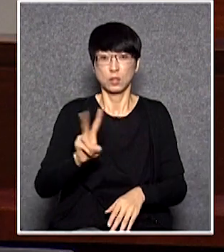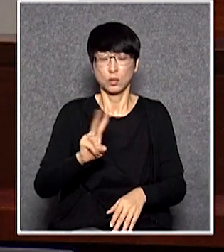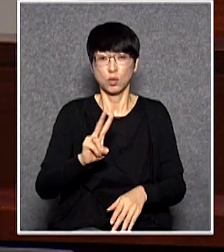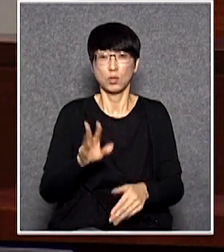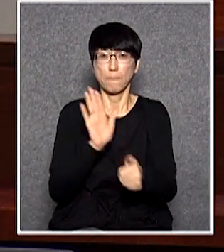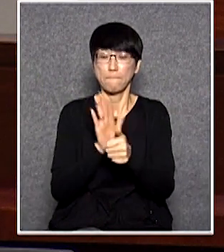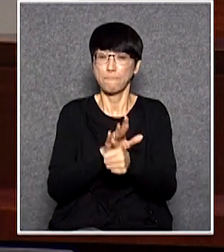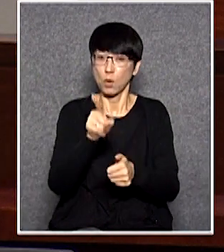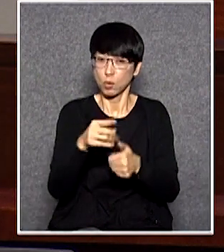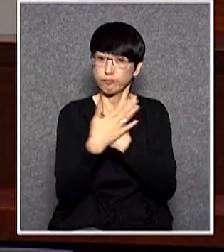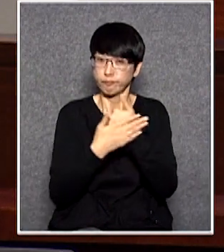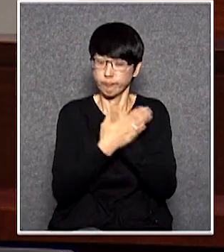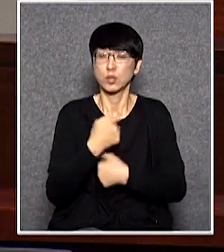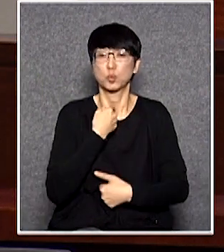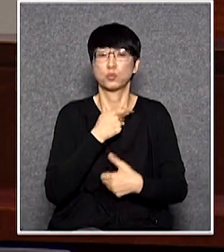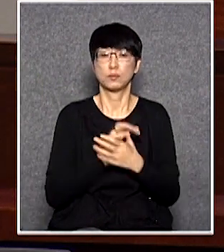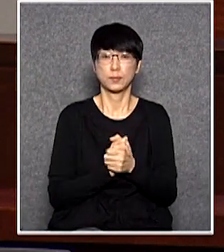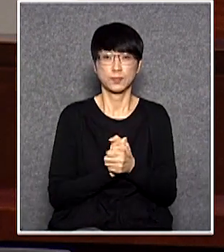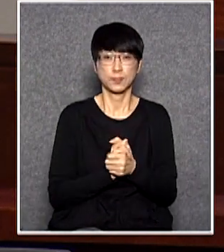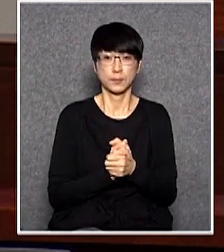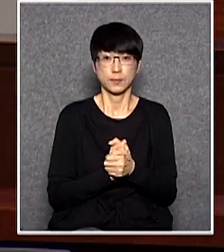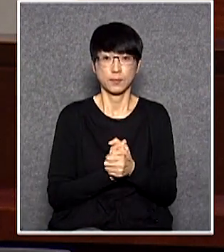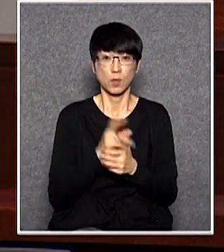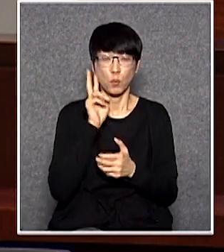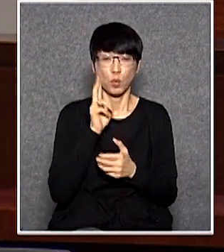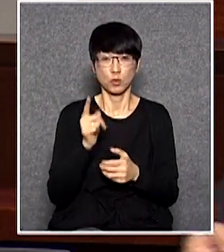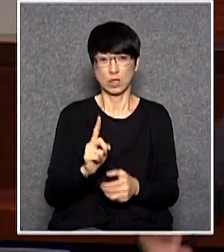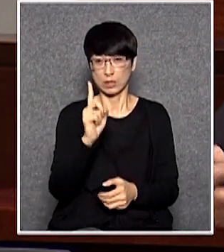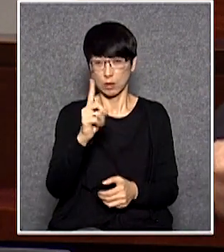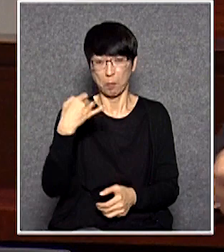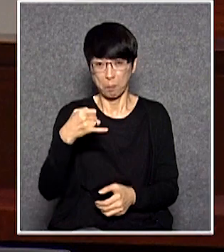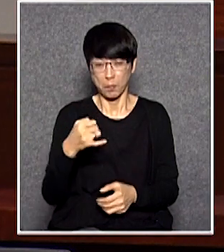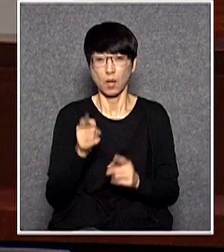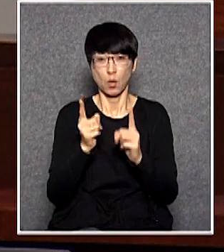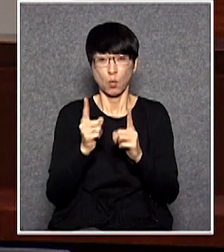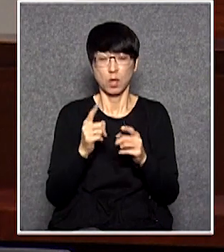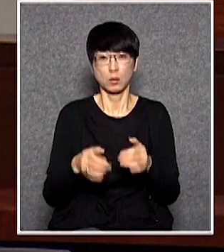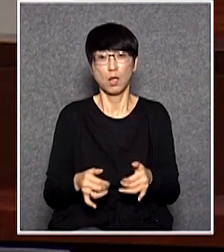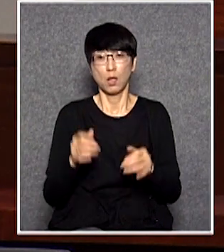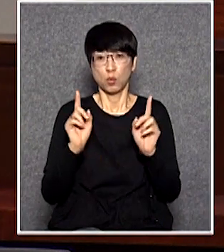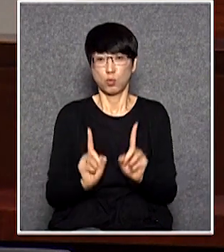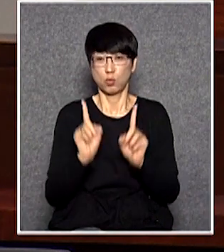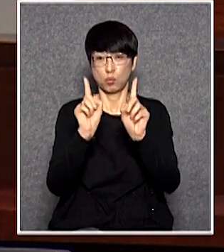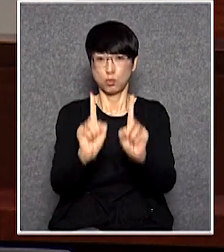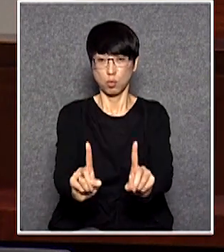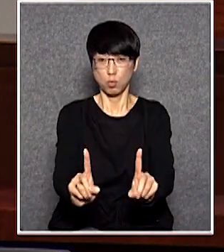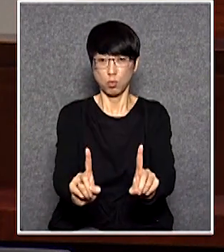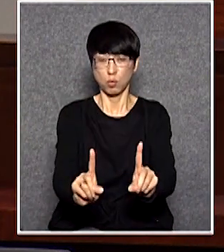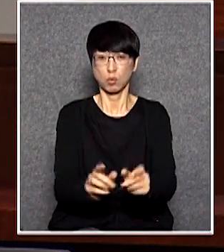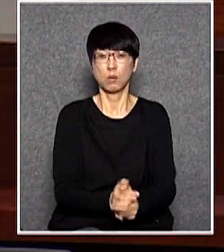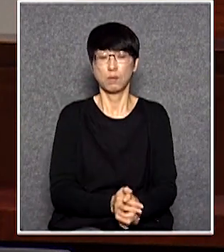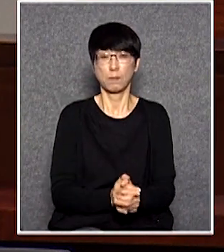足夠的保障所以譬如一個就不行要找多一個拍拖去出告